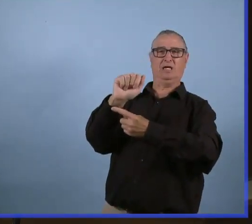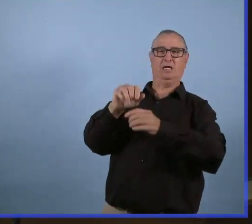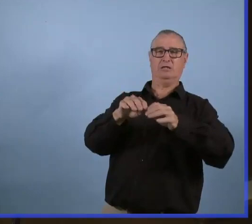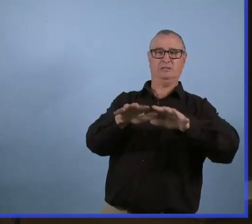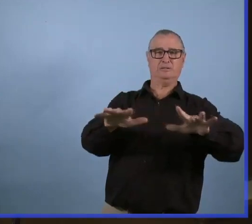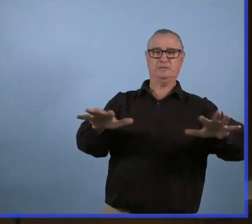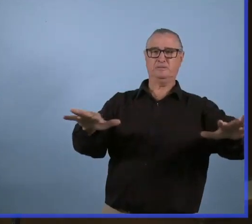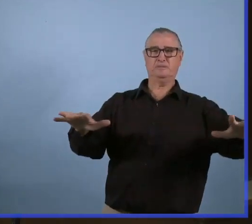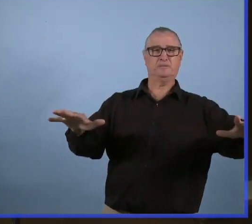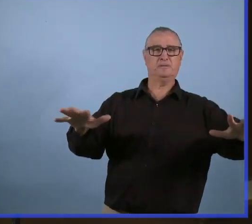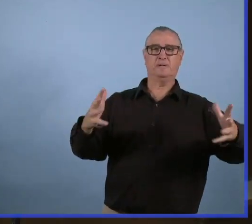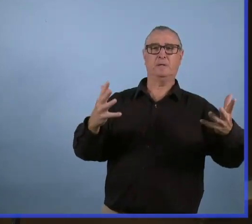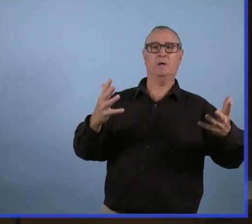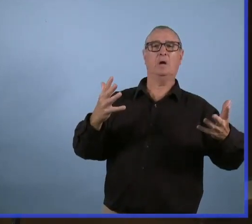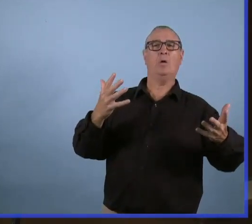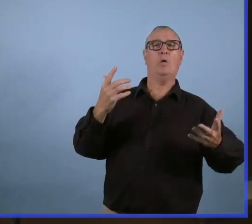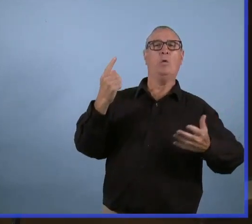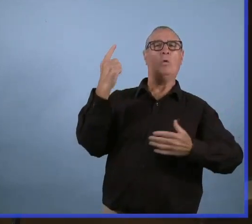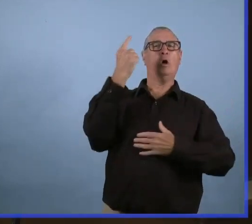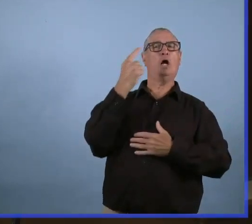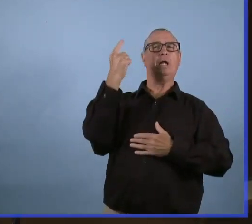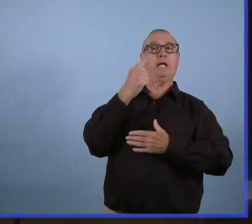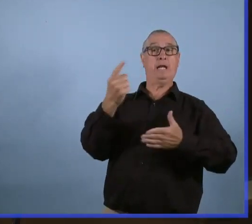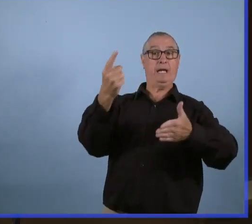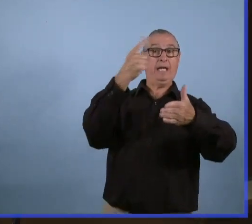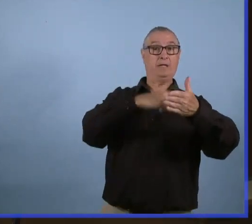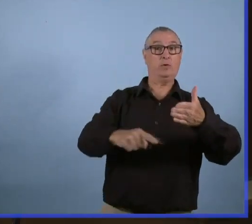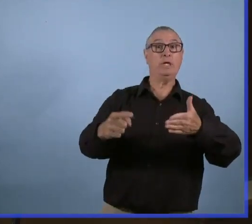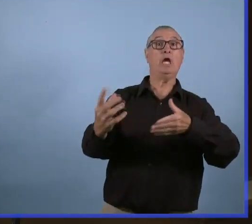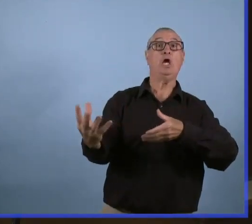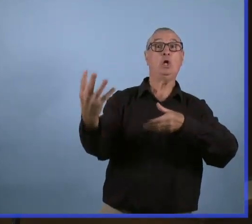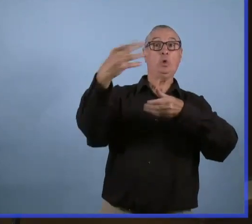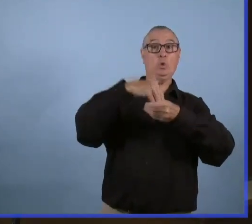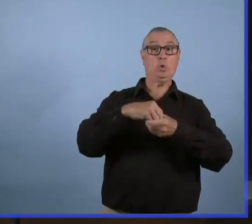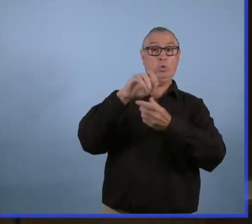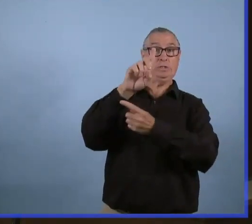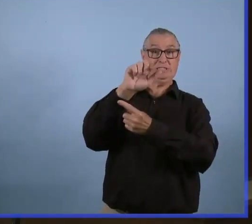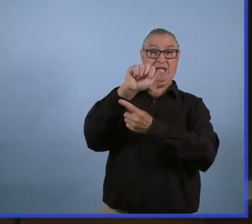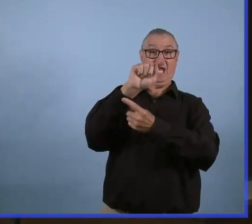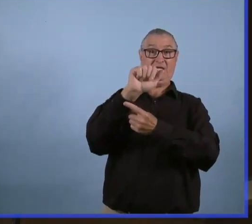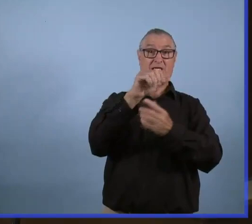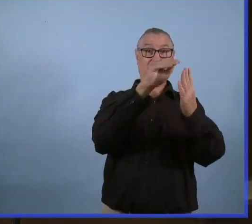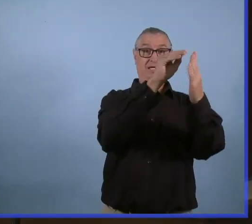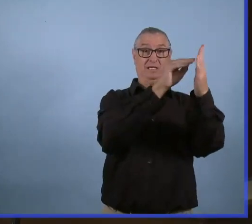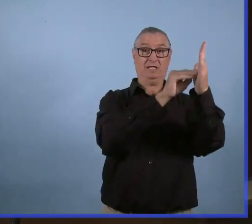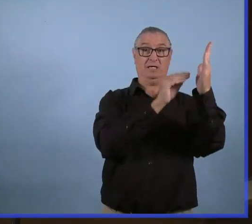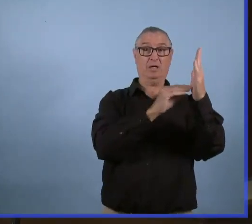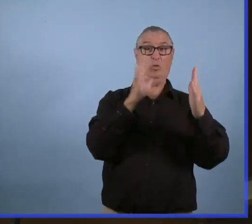Est-ce que ce serait réaliste de dire que les restrictions vont être levées